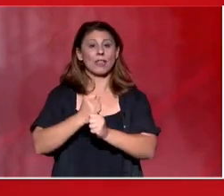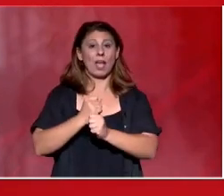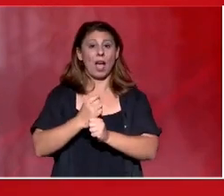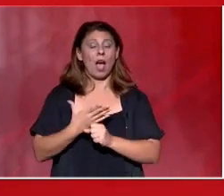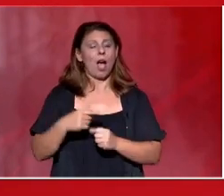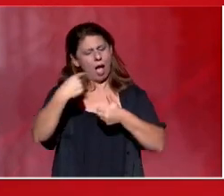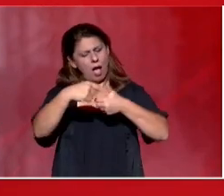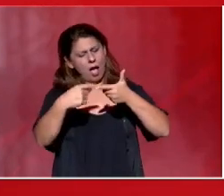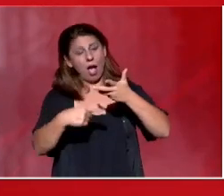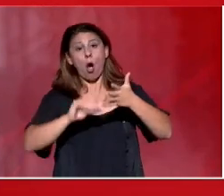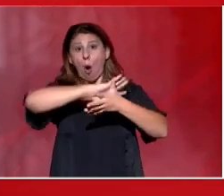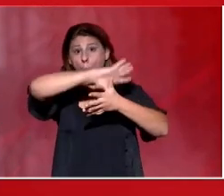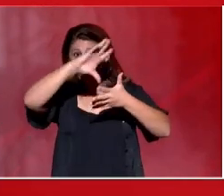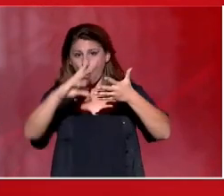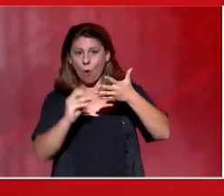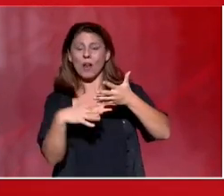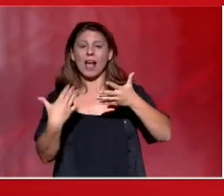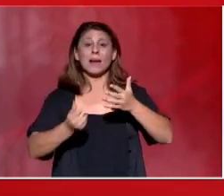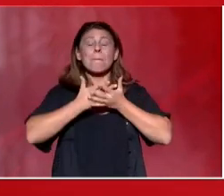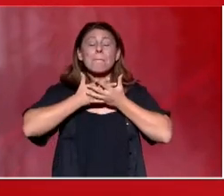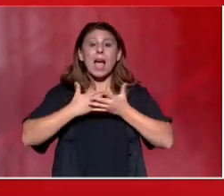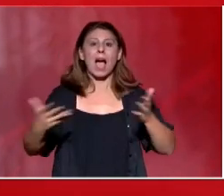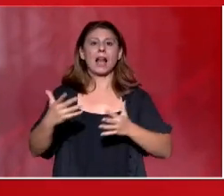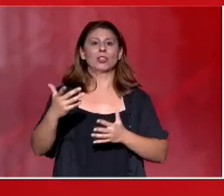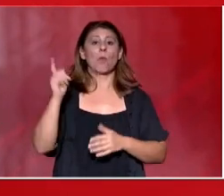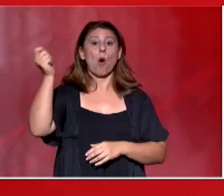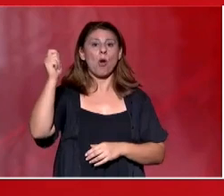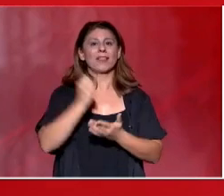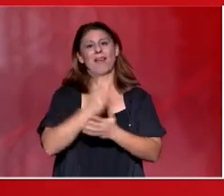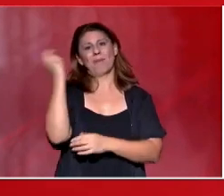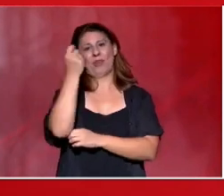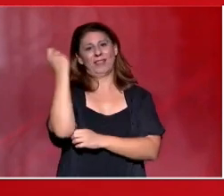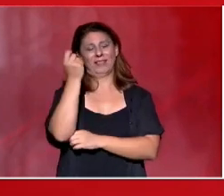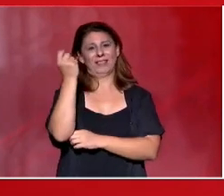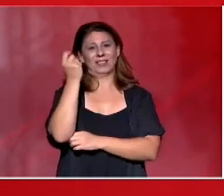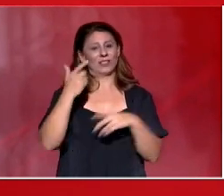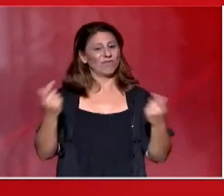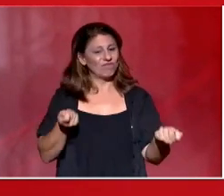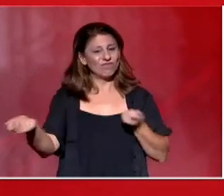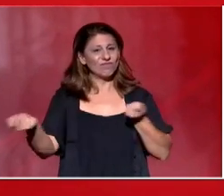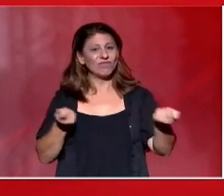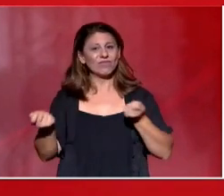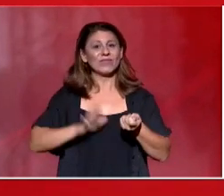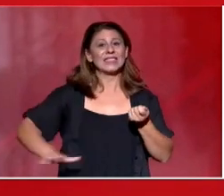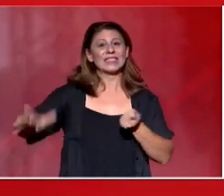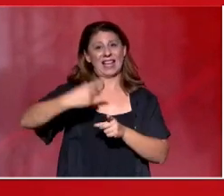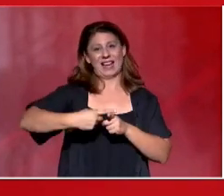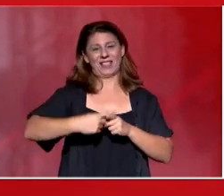μεγαλύτερο πολιτικό και πολιτιστικό γεγονός της χώρας. Με ιδιαίτερη χαρά